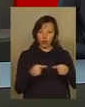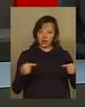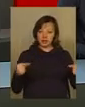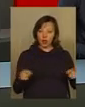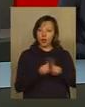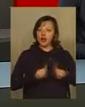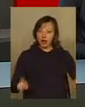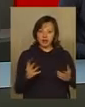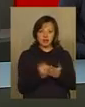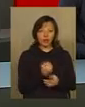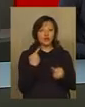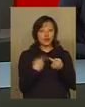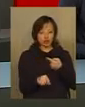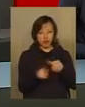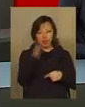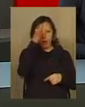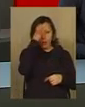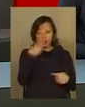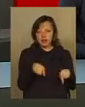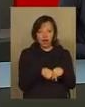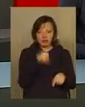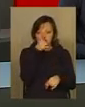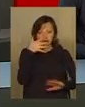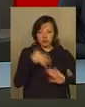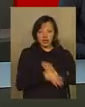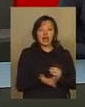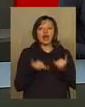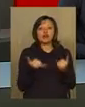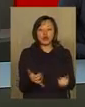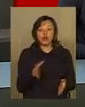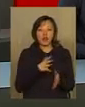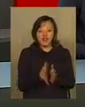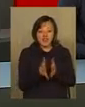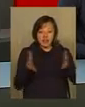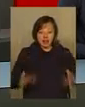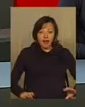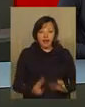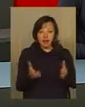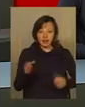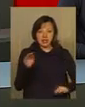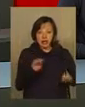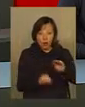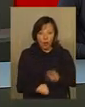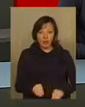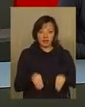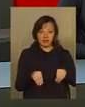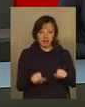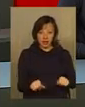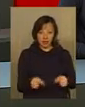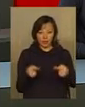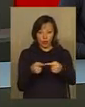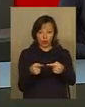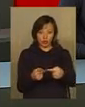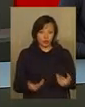Унікальність знахідки в іншому. Науковці так і не збагнули, для чого була призначена велика ємність, закопана в землю на зовнішньому